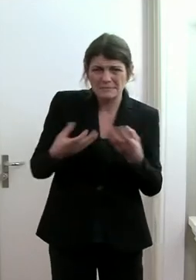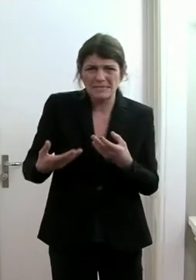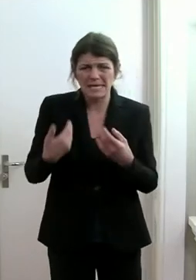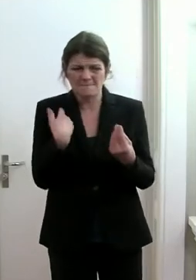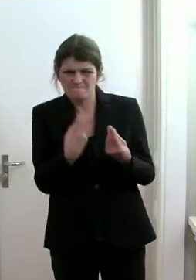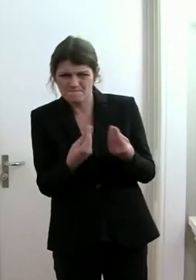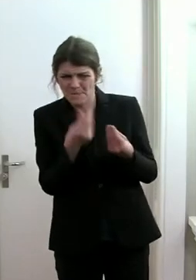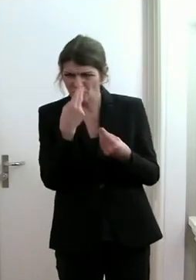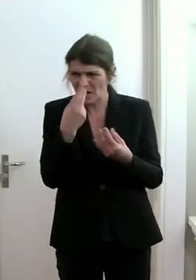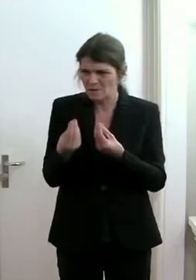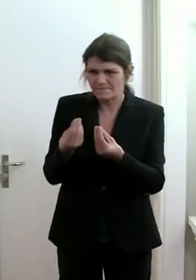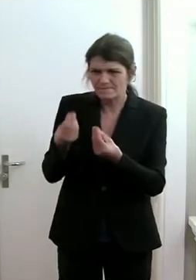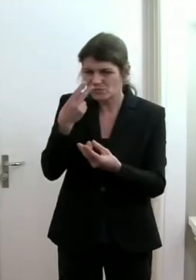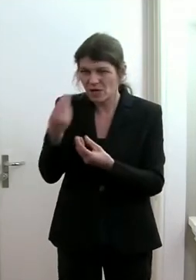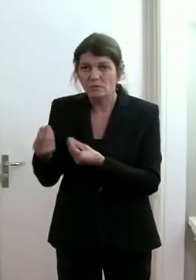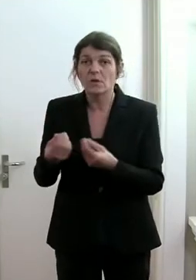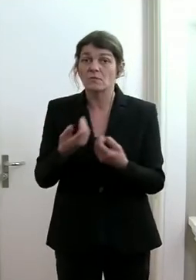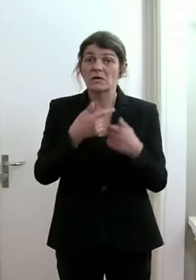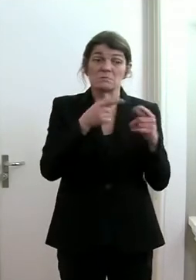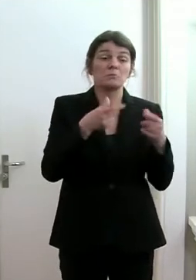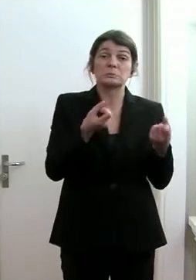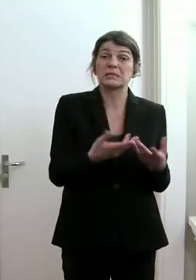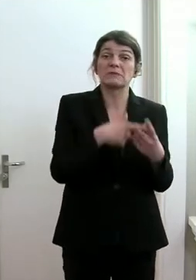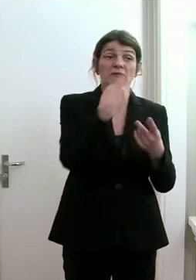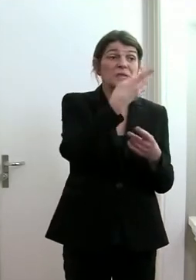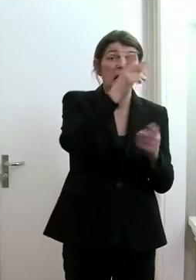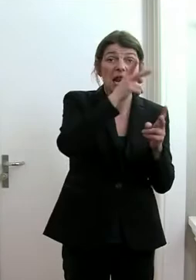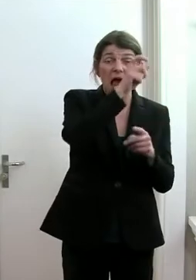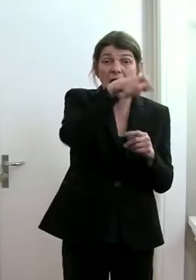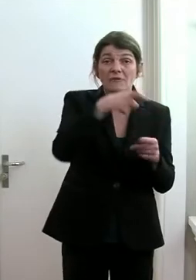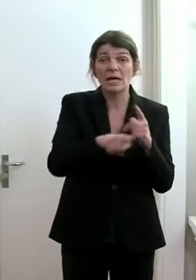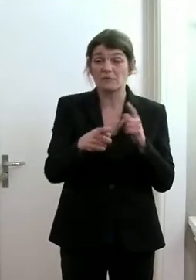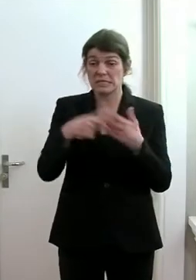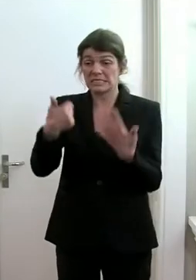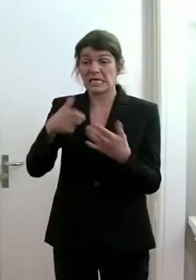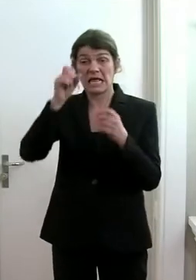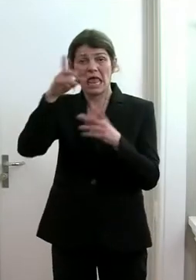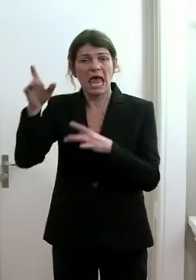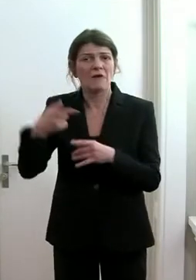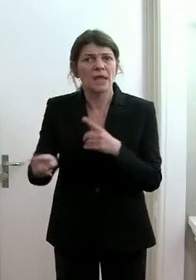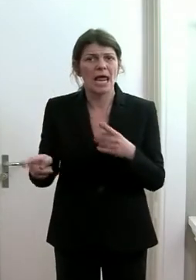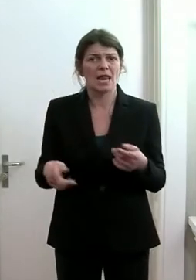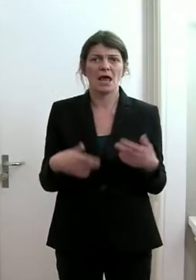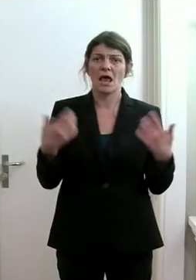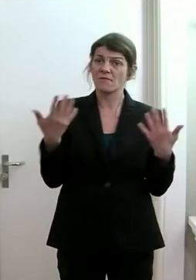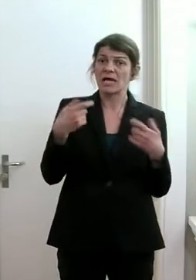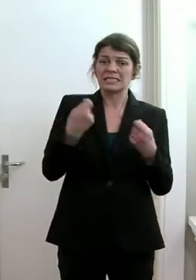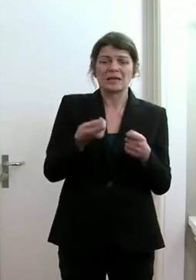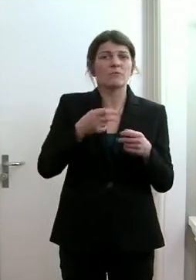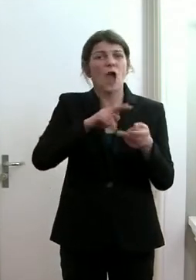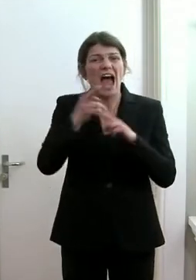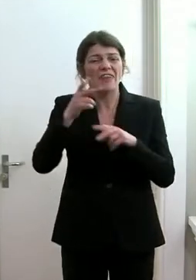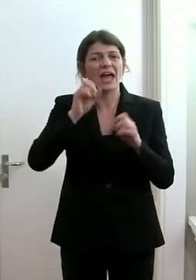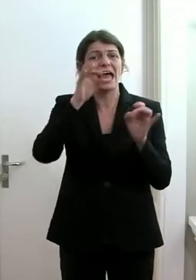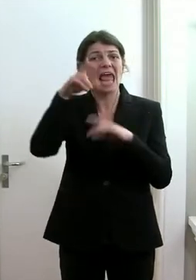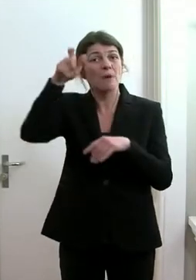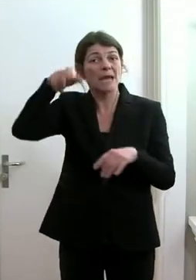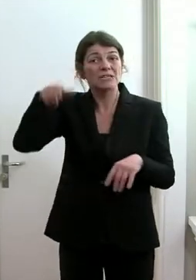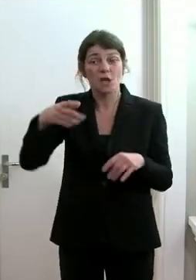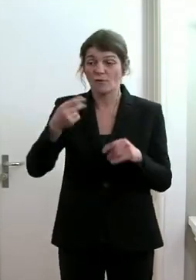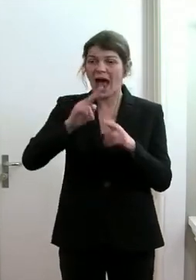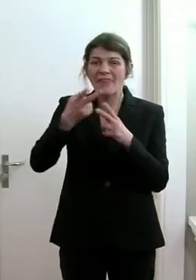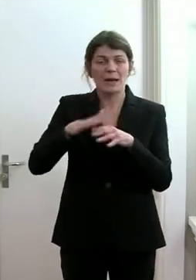einfühlen kann, eben was ist, wenn vier Lehrpersonen fehlen, was ist, wenn sechs Lehrpersonen fehlen, was habe ich noch für Lehrpersonal aus anderen